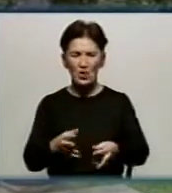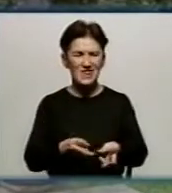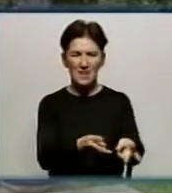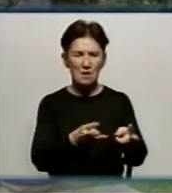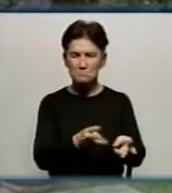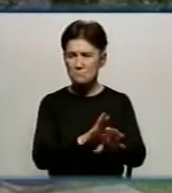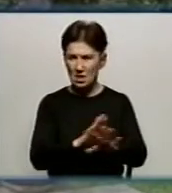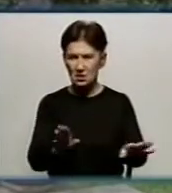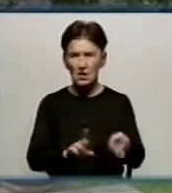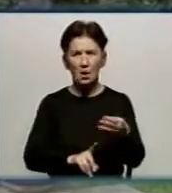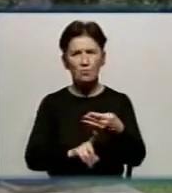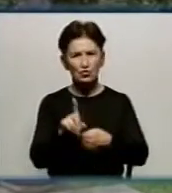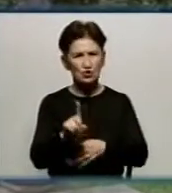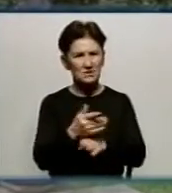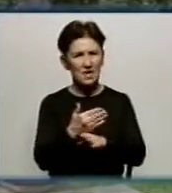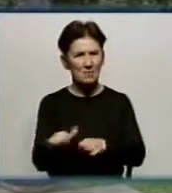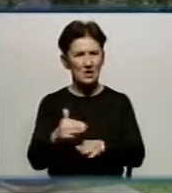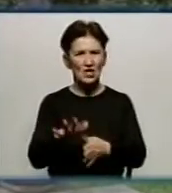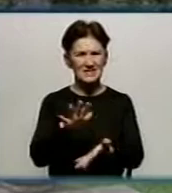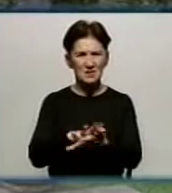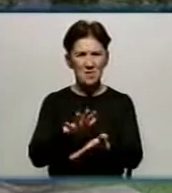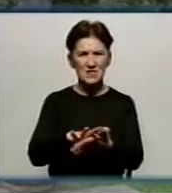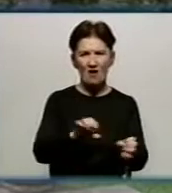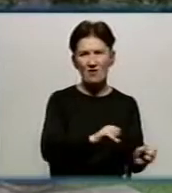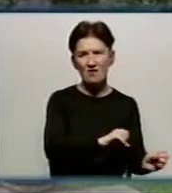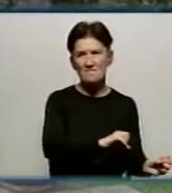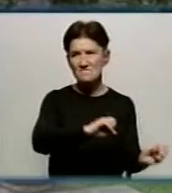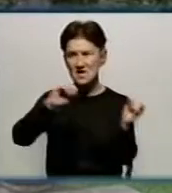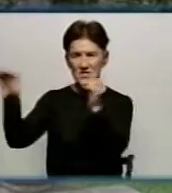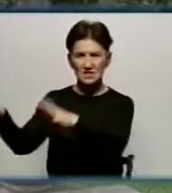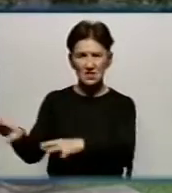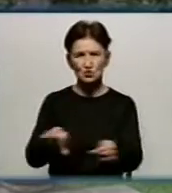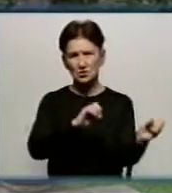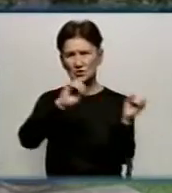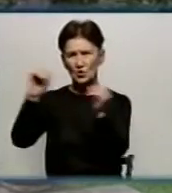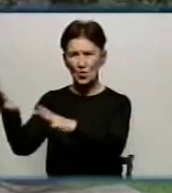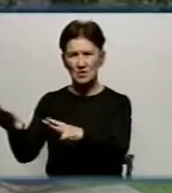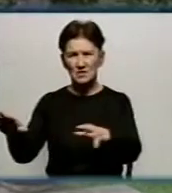почали це сміття виносити на контейнерний майданчик.